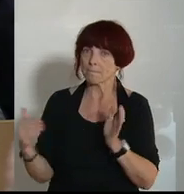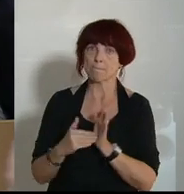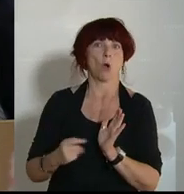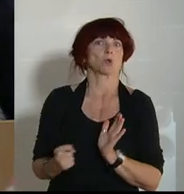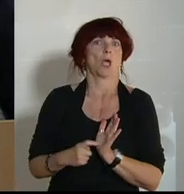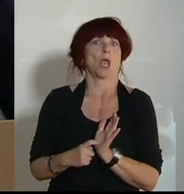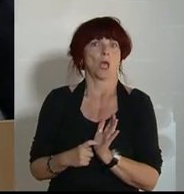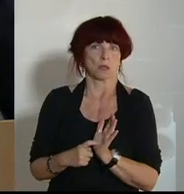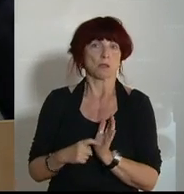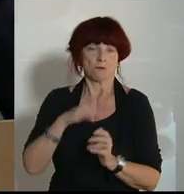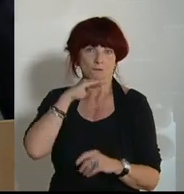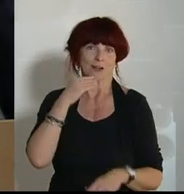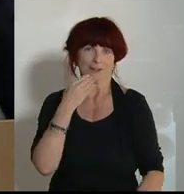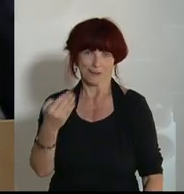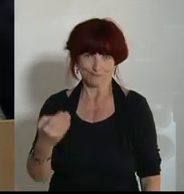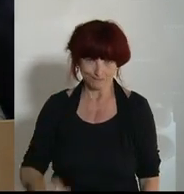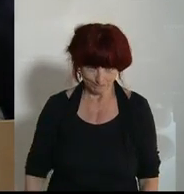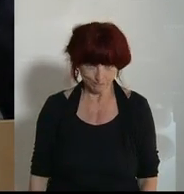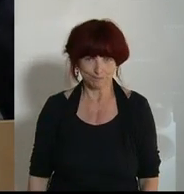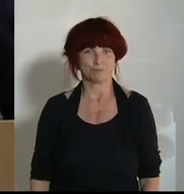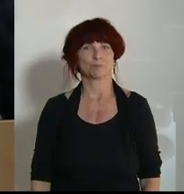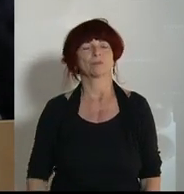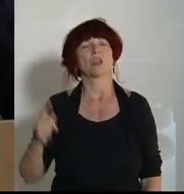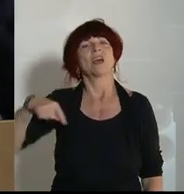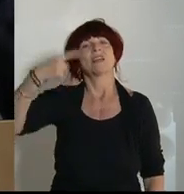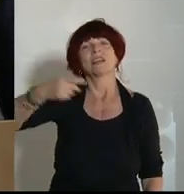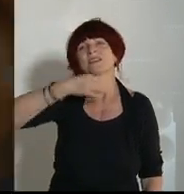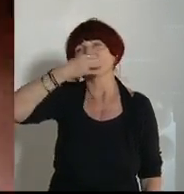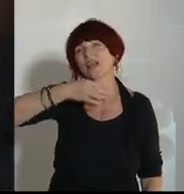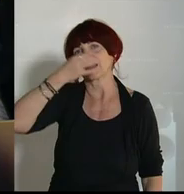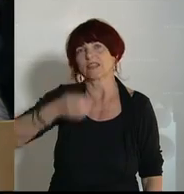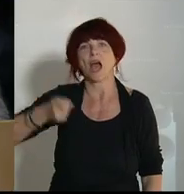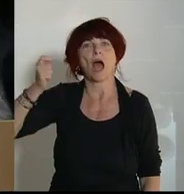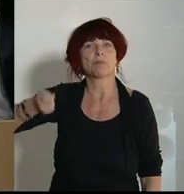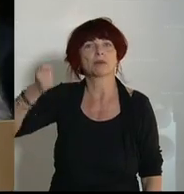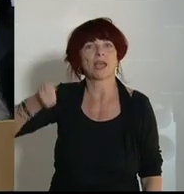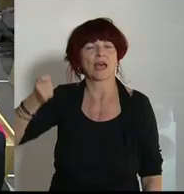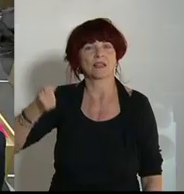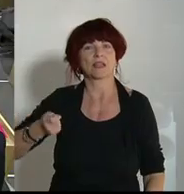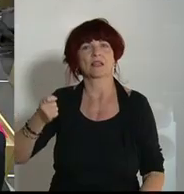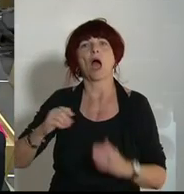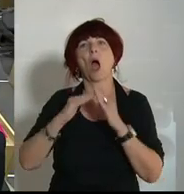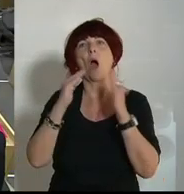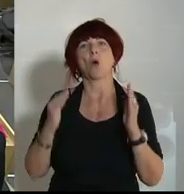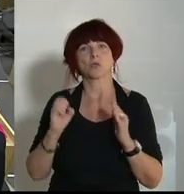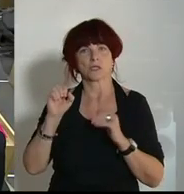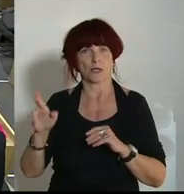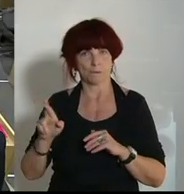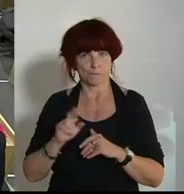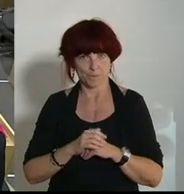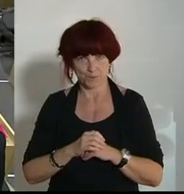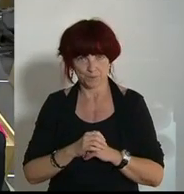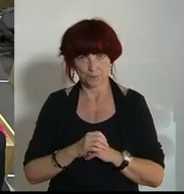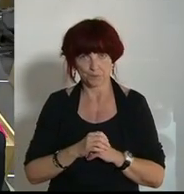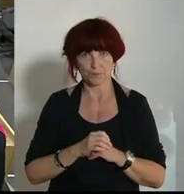Die Messestadt Wels würde unter der Pandemie besonders leiden und mit ihr viele Zulieferfirmen, sagt Petra Wimmer von der